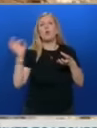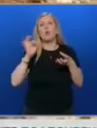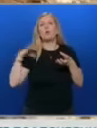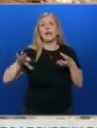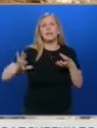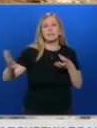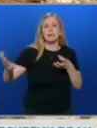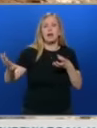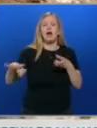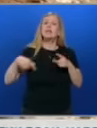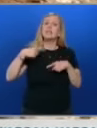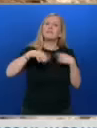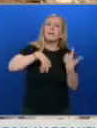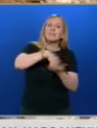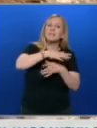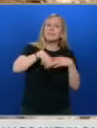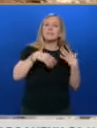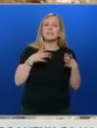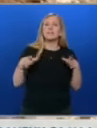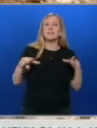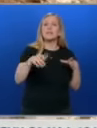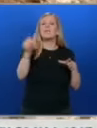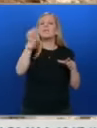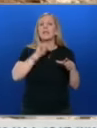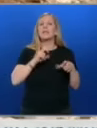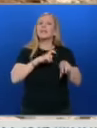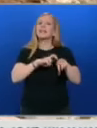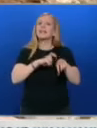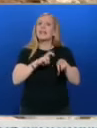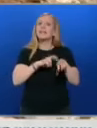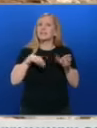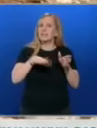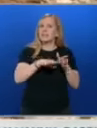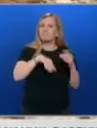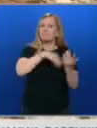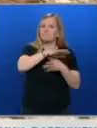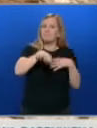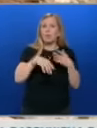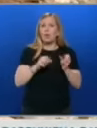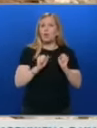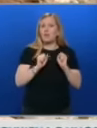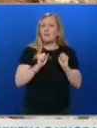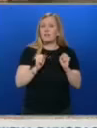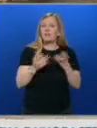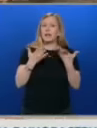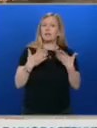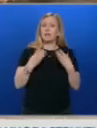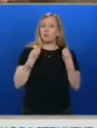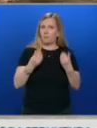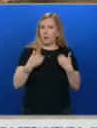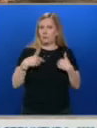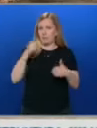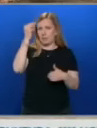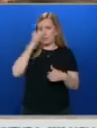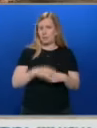има едно смесване с водите на Днестър. Там също се очаква някаква реакция, която е благоприятна за нас. Един